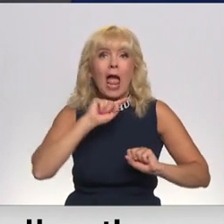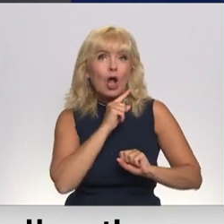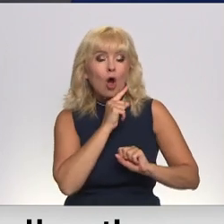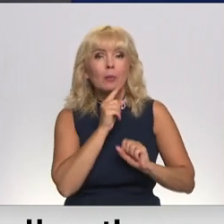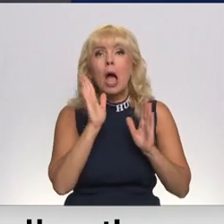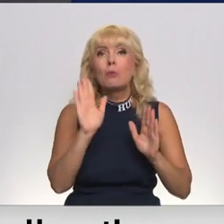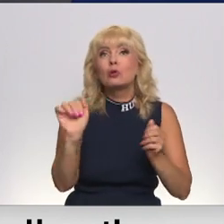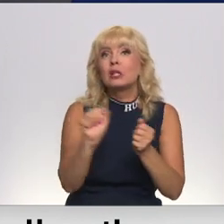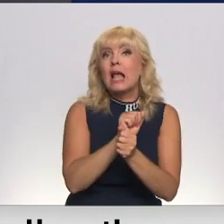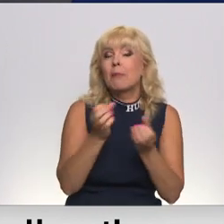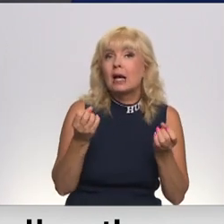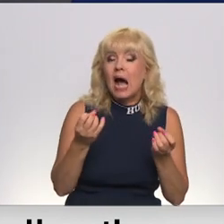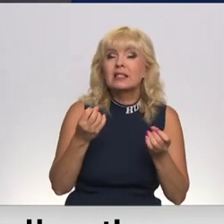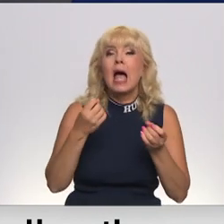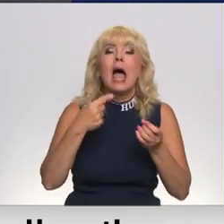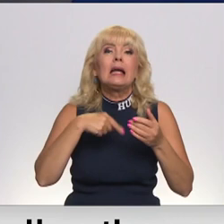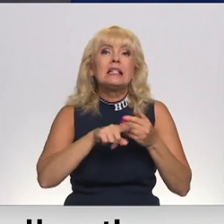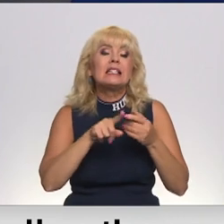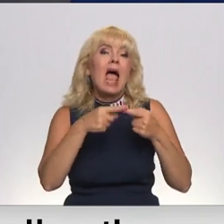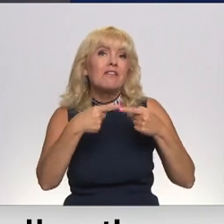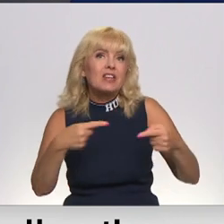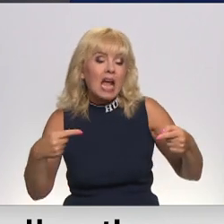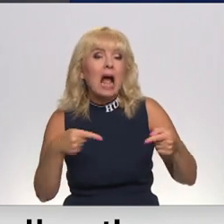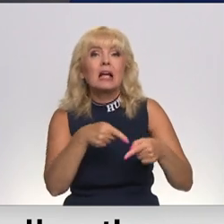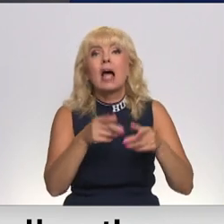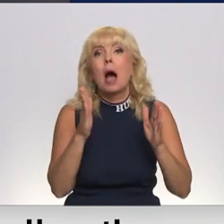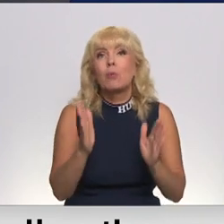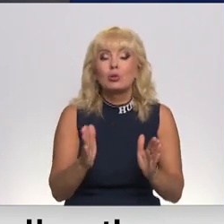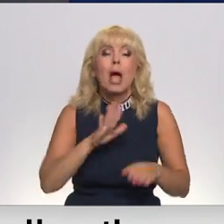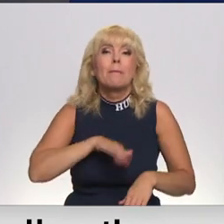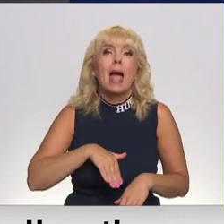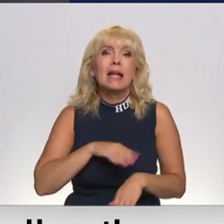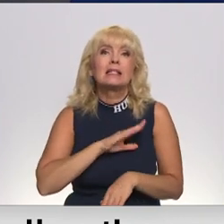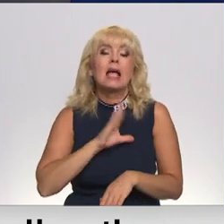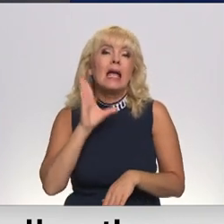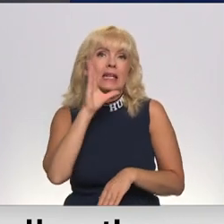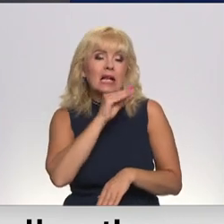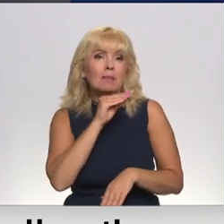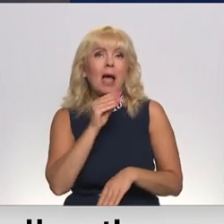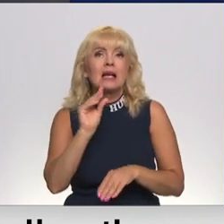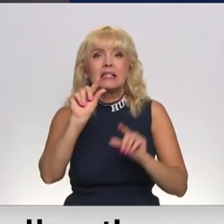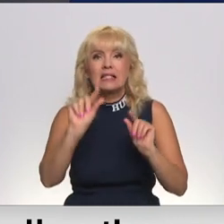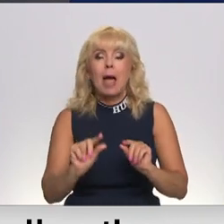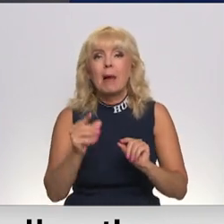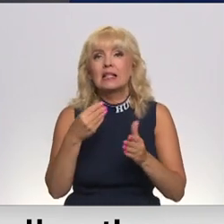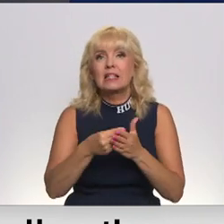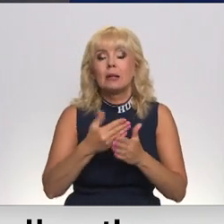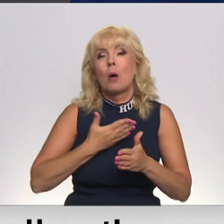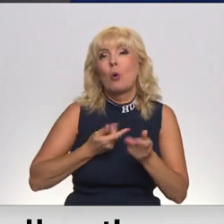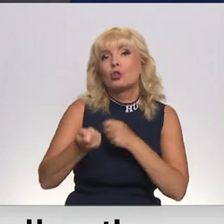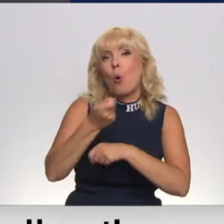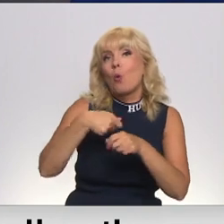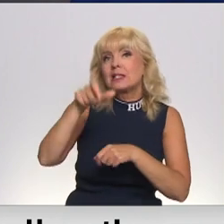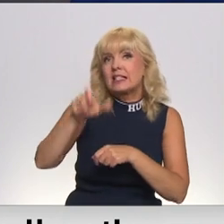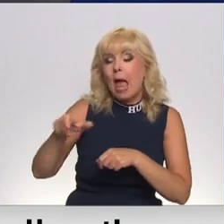dabas gāzes kā izējviela, bet tā arī būtu par pēc iespējas zemu cenu mūsu uzņēmējiem